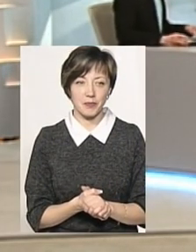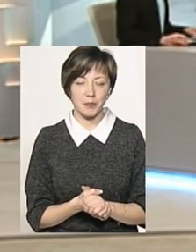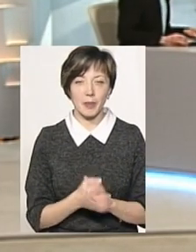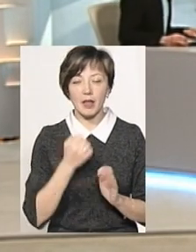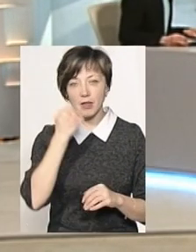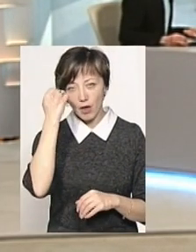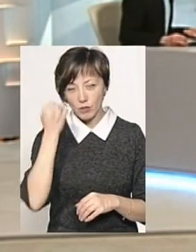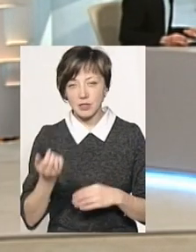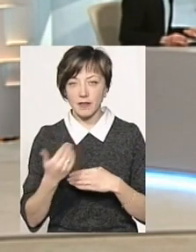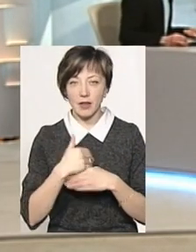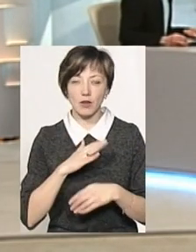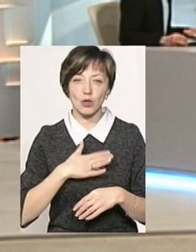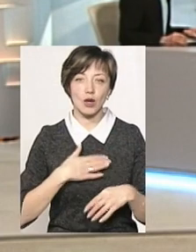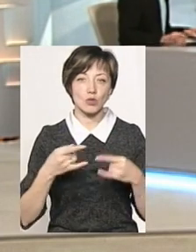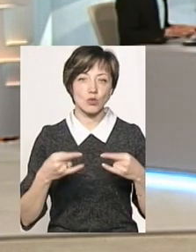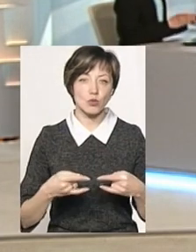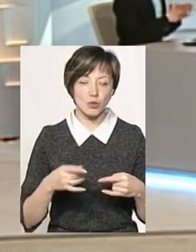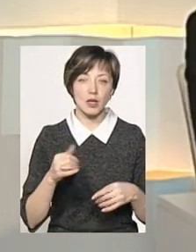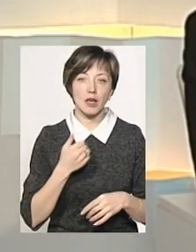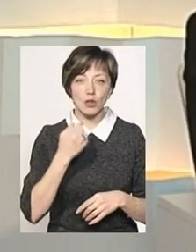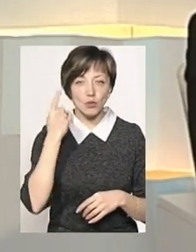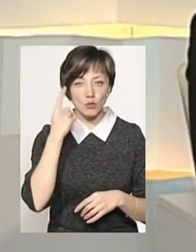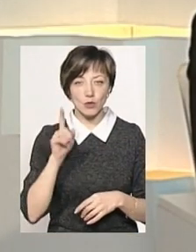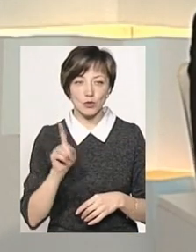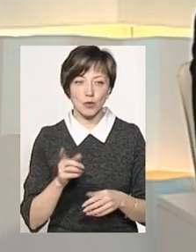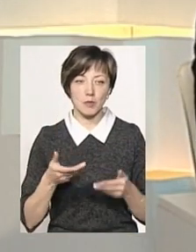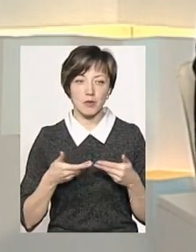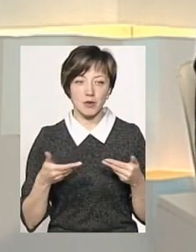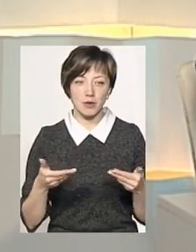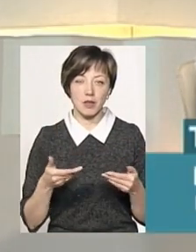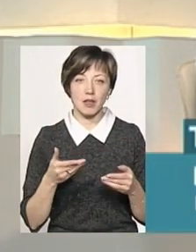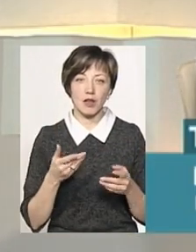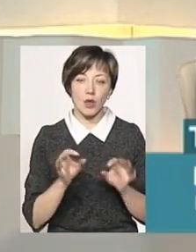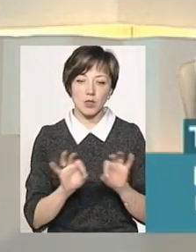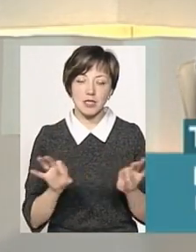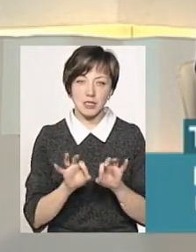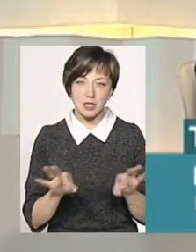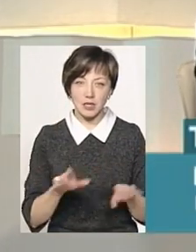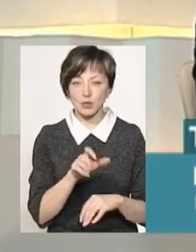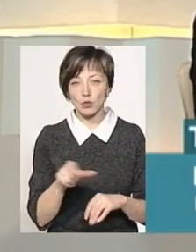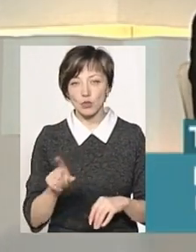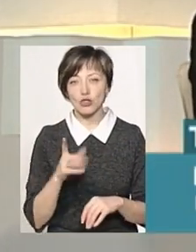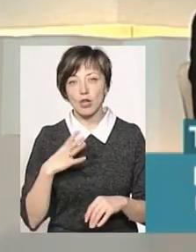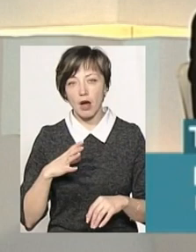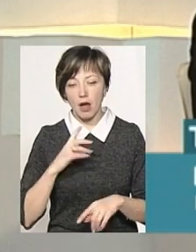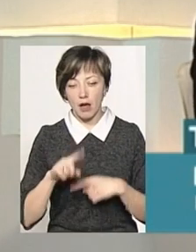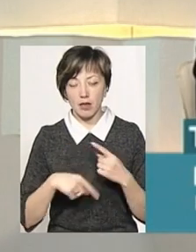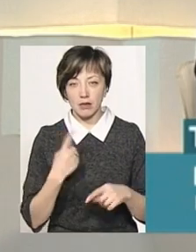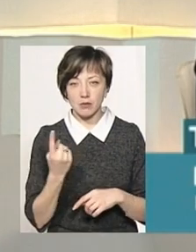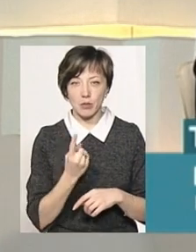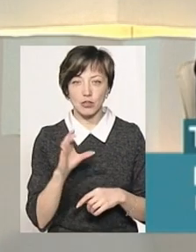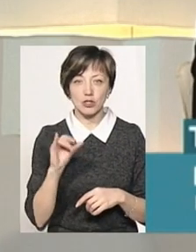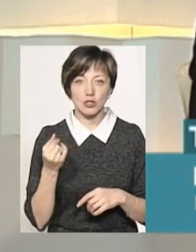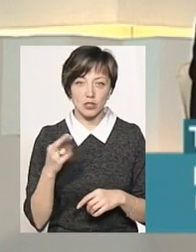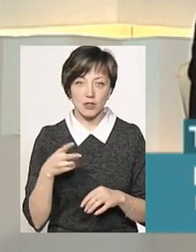Панове, я вам дякую за те, що завітали до нашої студії. Я думаю, що ми дещо роз'яснили споживачам, що їх чекає вже з 1